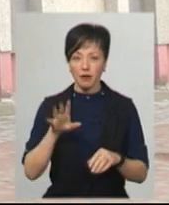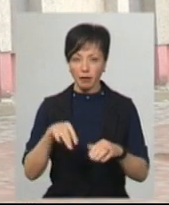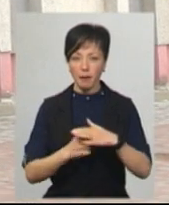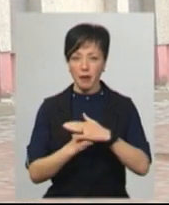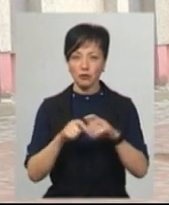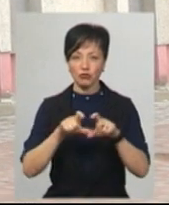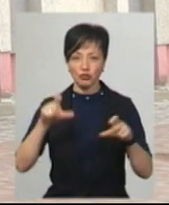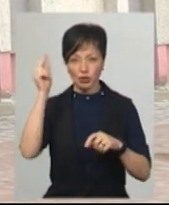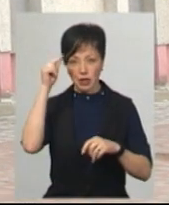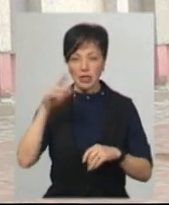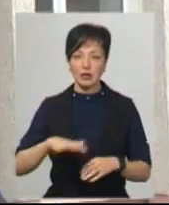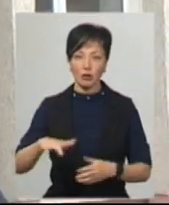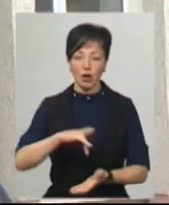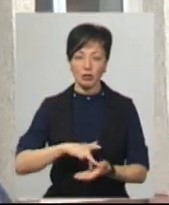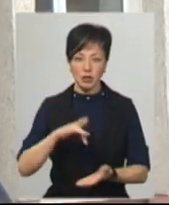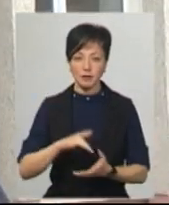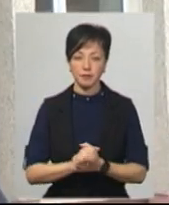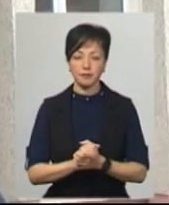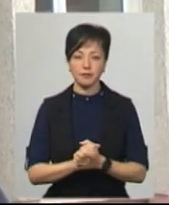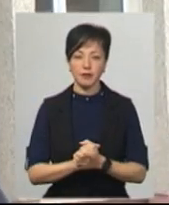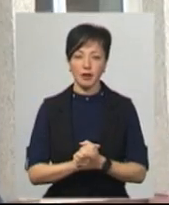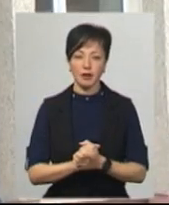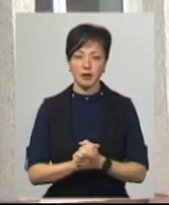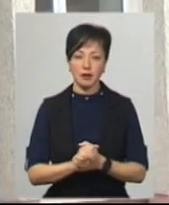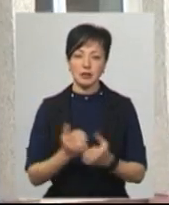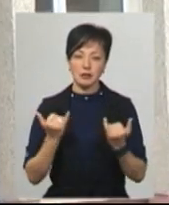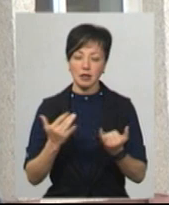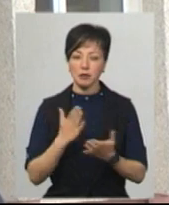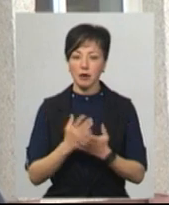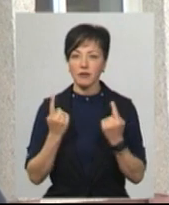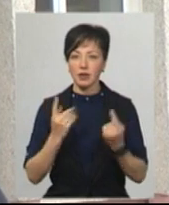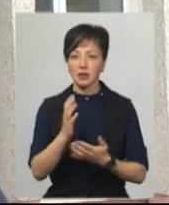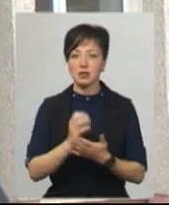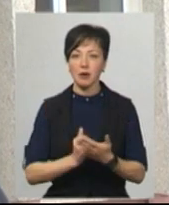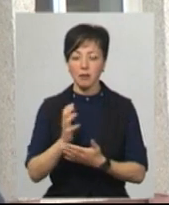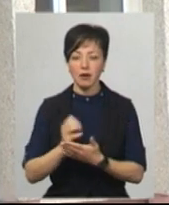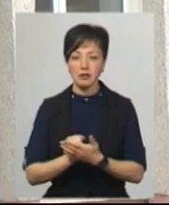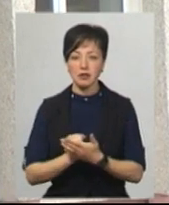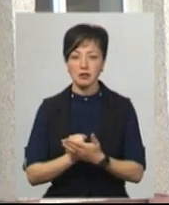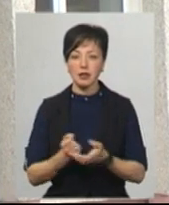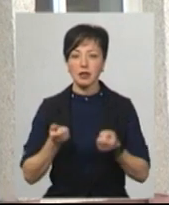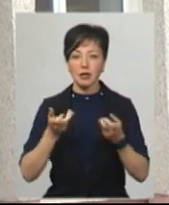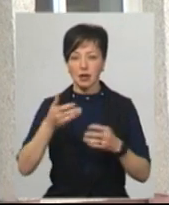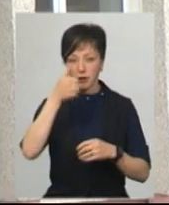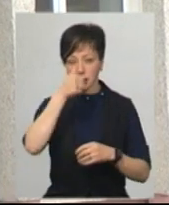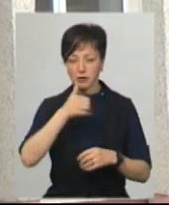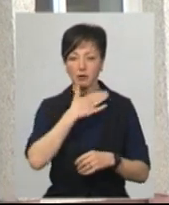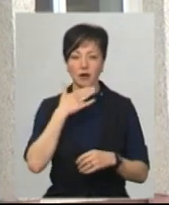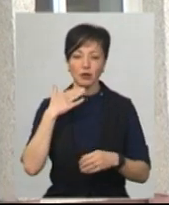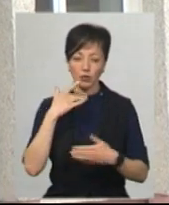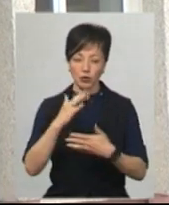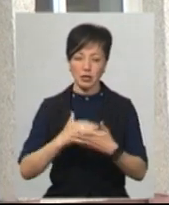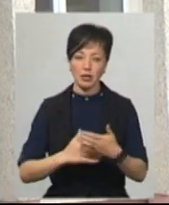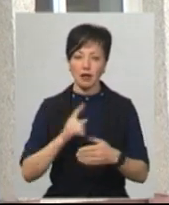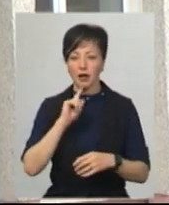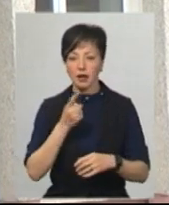тертіального центру. За рахунок цього ми маємо зараз досить великі запаси, на кілька місяць, навіть, по багатьох позиціях, на пів